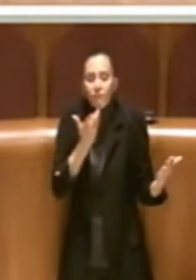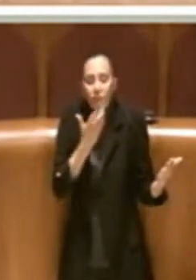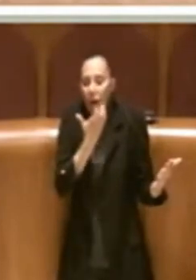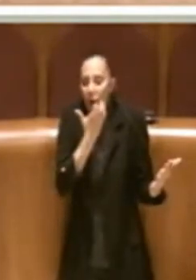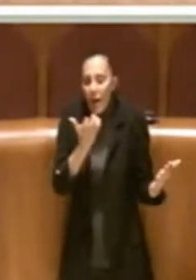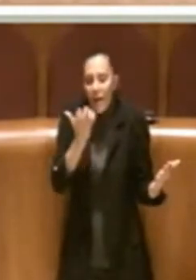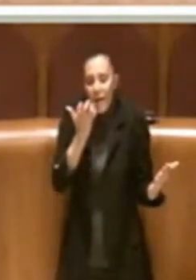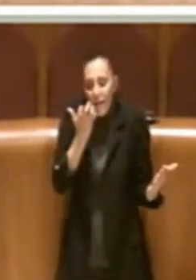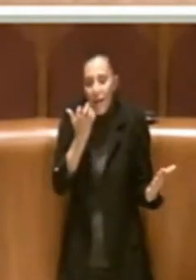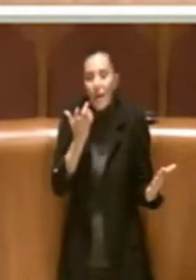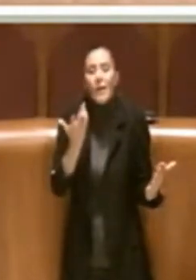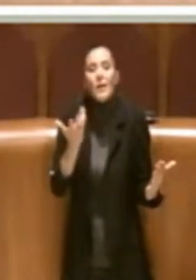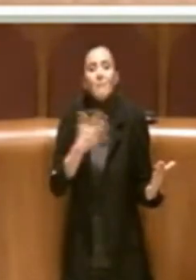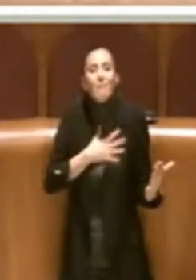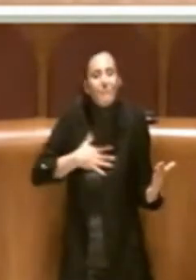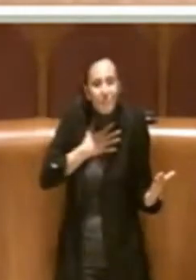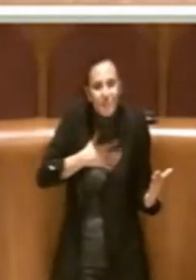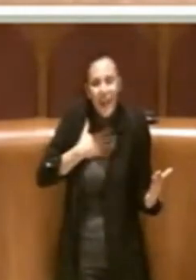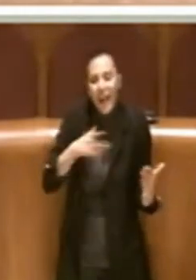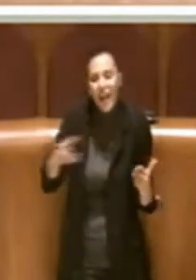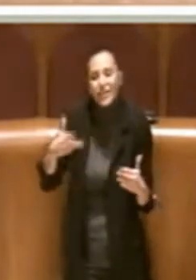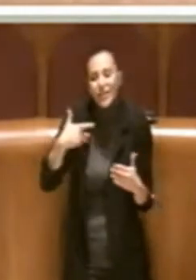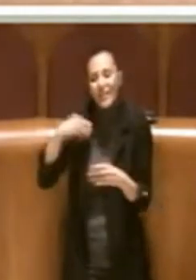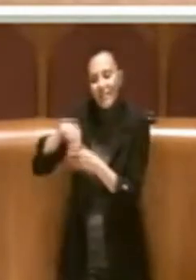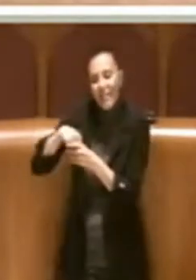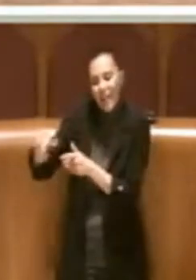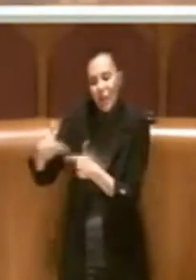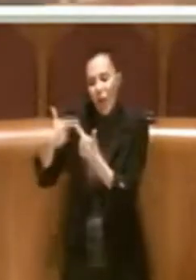la struttura offre. Grazie.